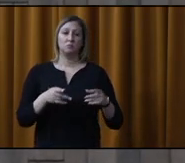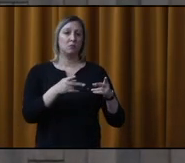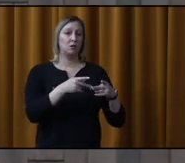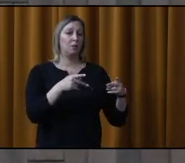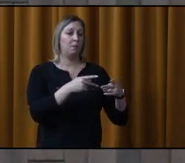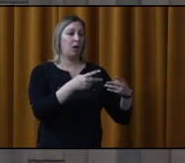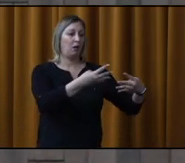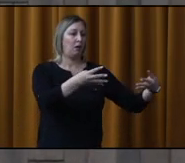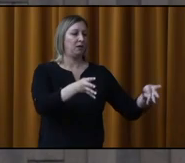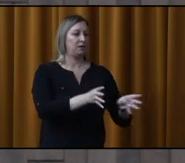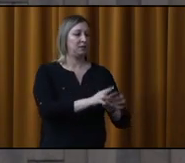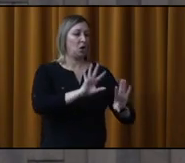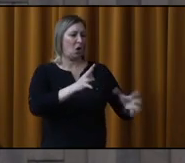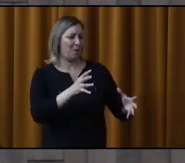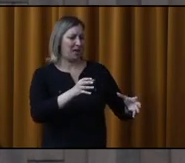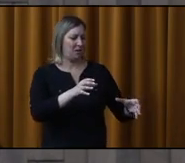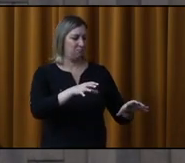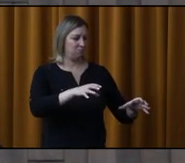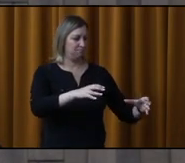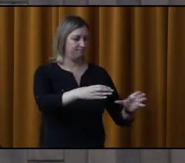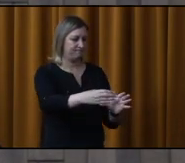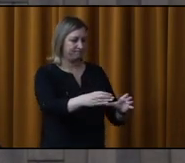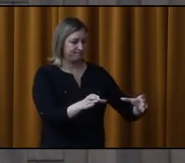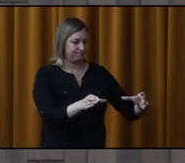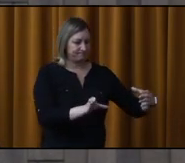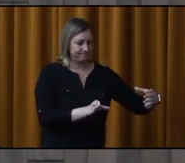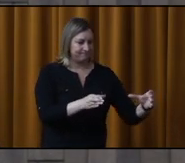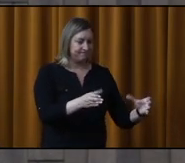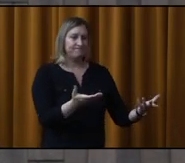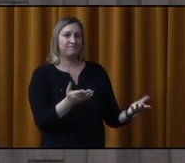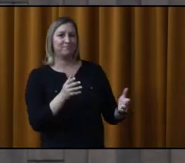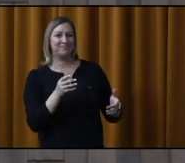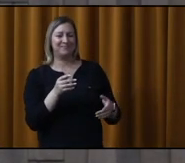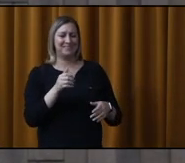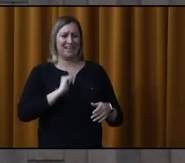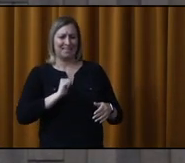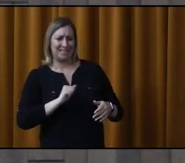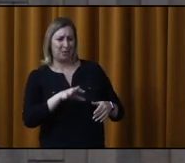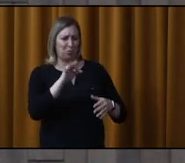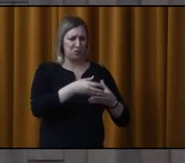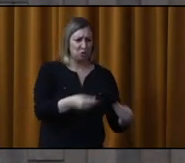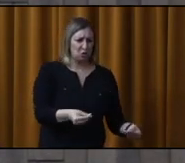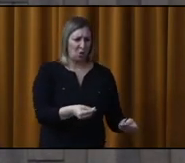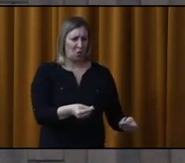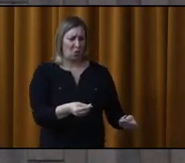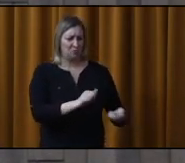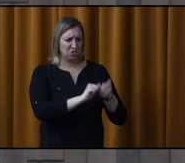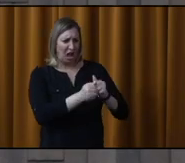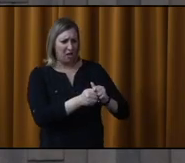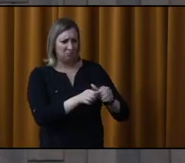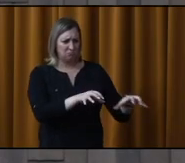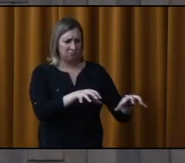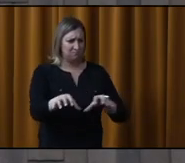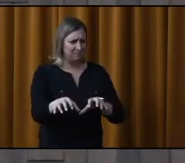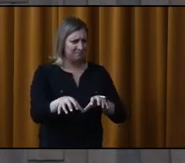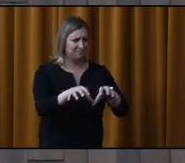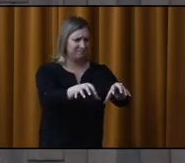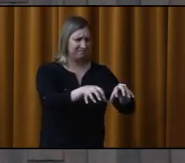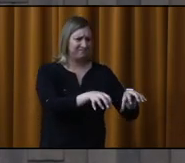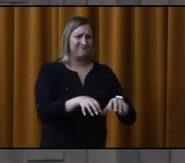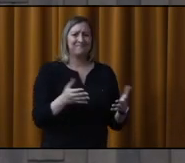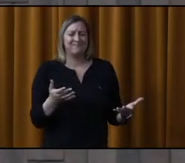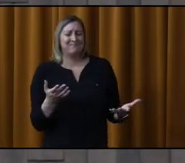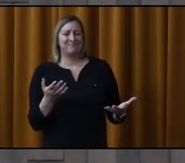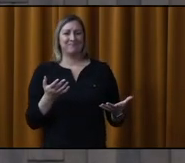pensé à à peu près toutes les façons possibles et inimaginables à court terme d'essayer de réaménager l'enclos, juste au moins dans le secteur où il était,